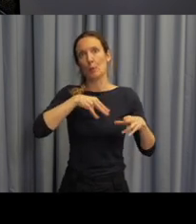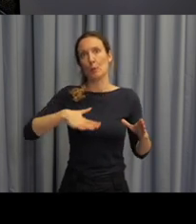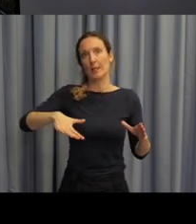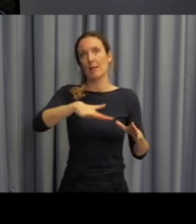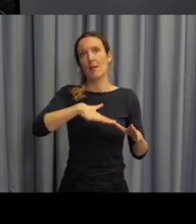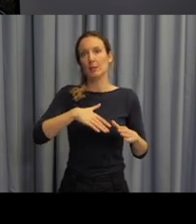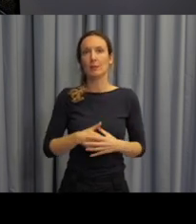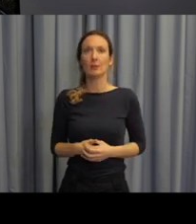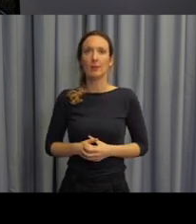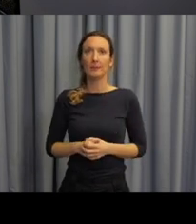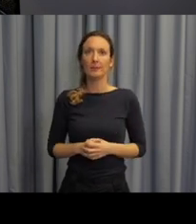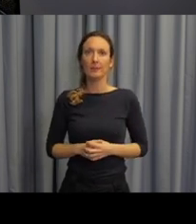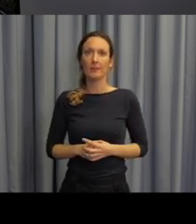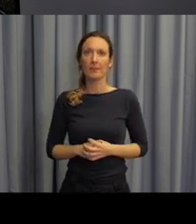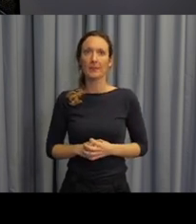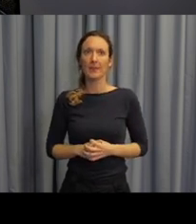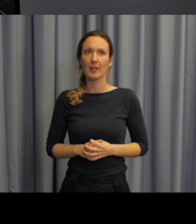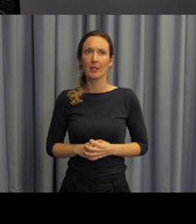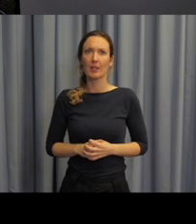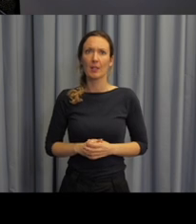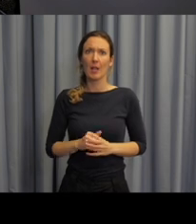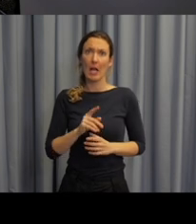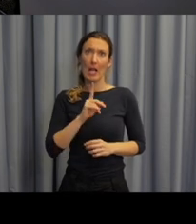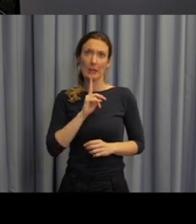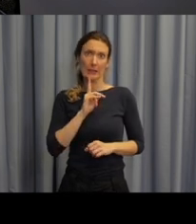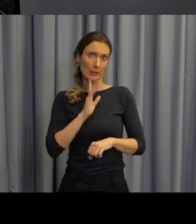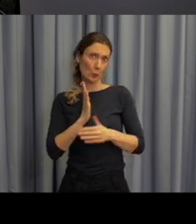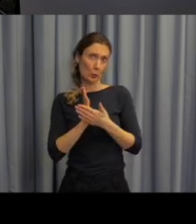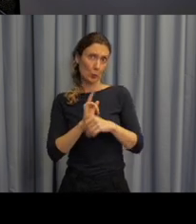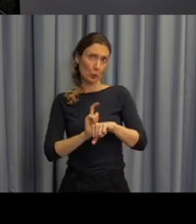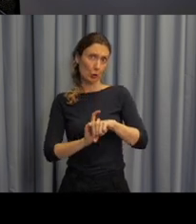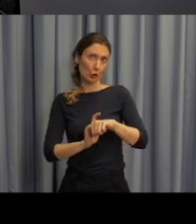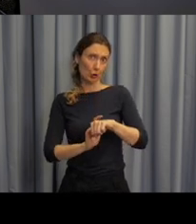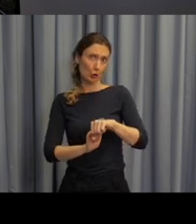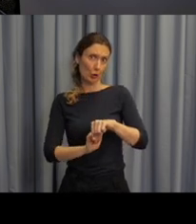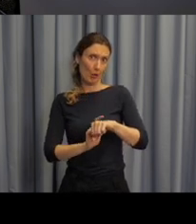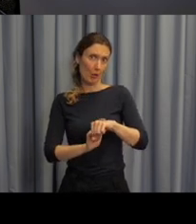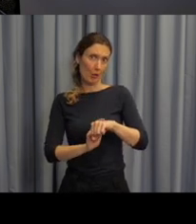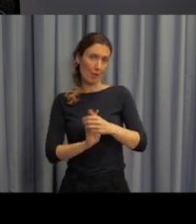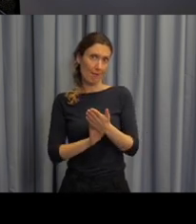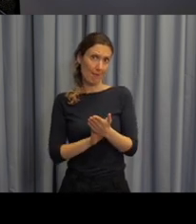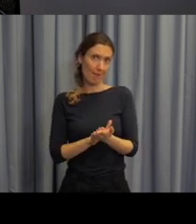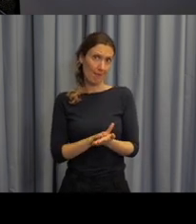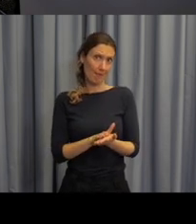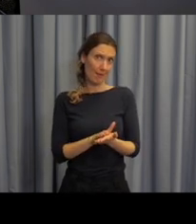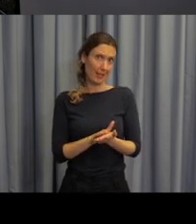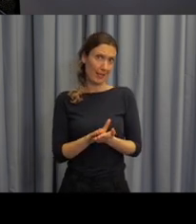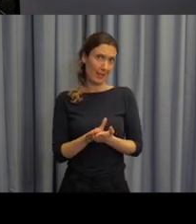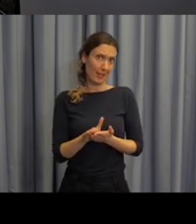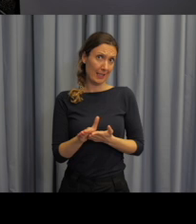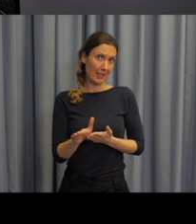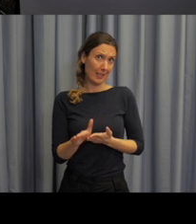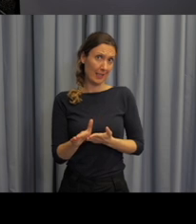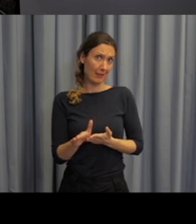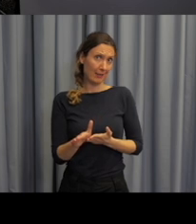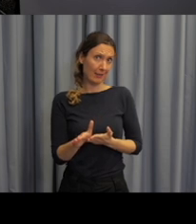Myslím si, že teďkon už nám pomaličku čas přechází do další